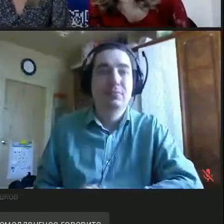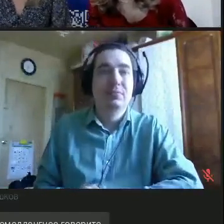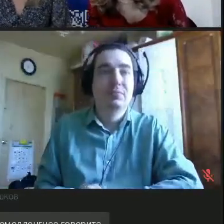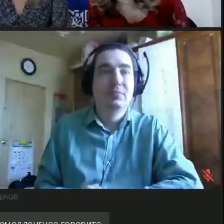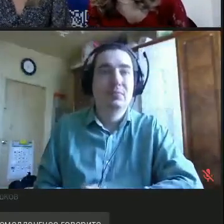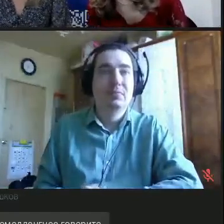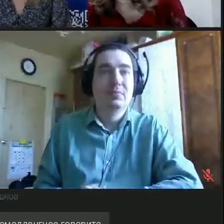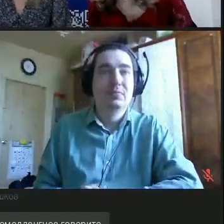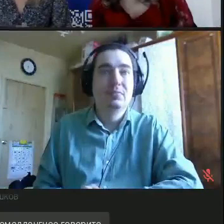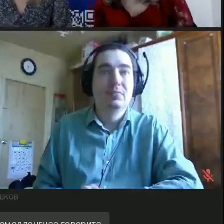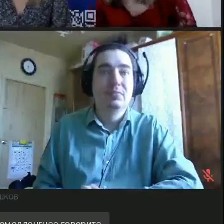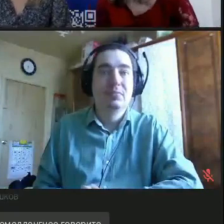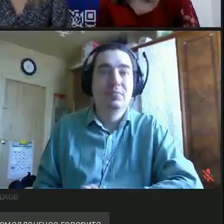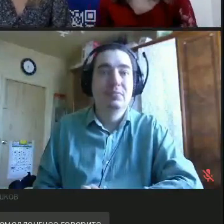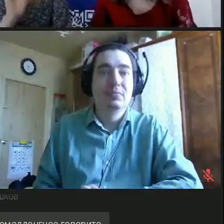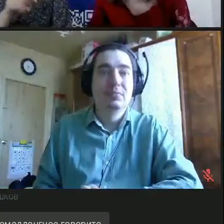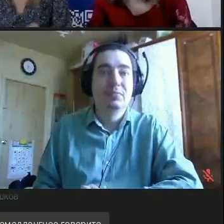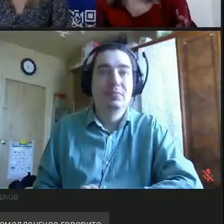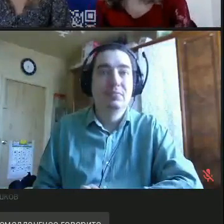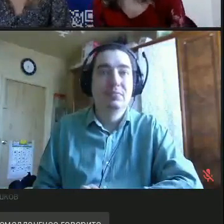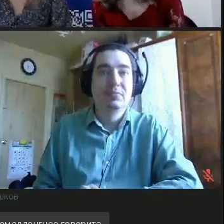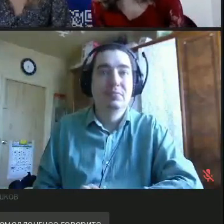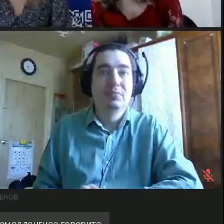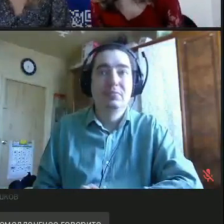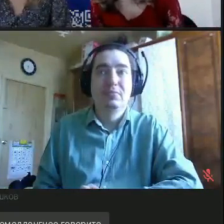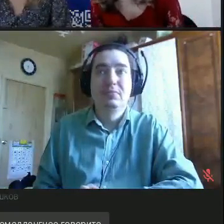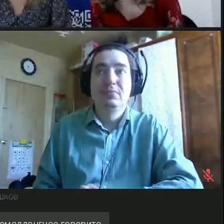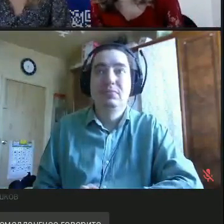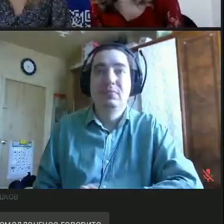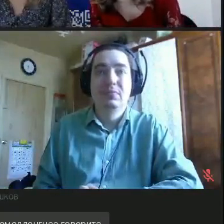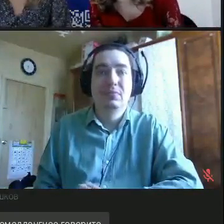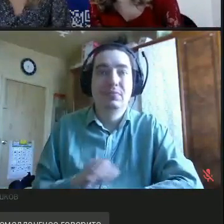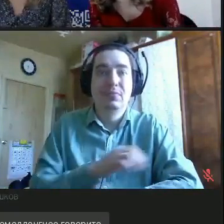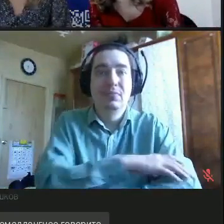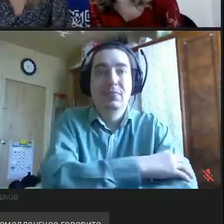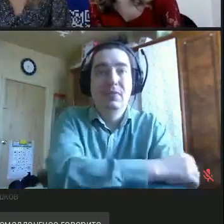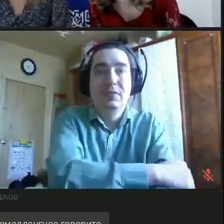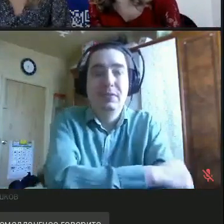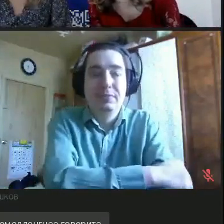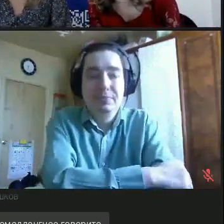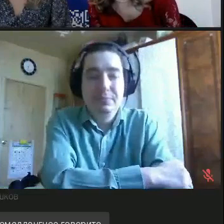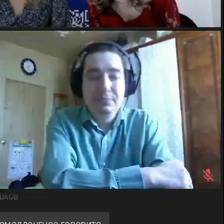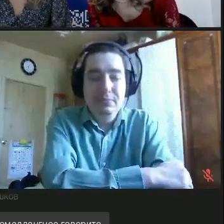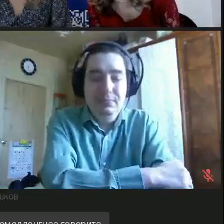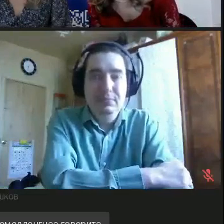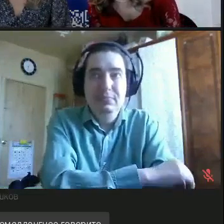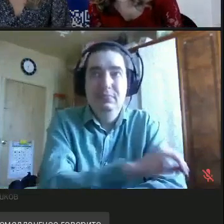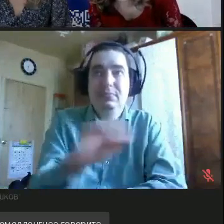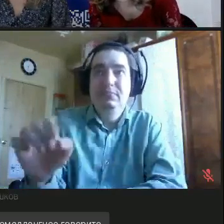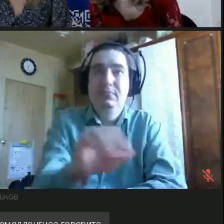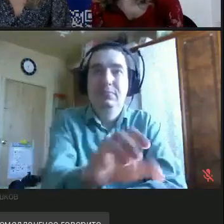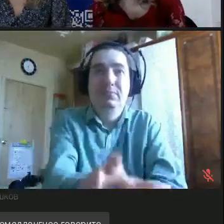почему ты не умеешь ходить? Ну и как-то обидно, очень задевало меня. Тогда мне казалось, наверное, что он хочет меня обидеть. А